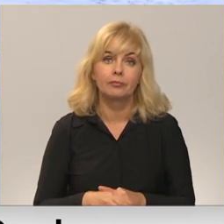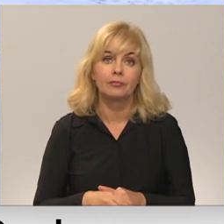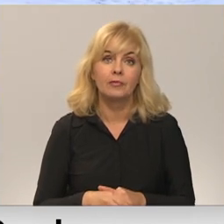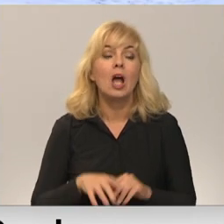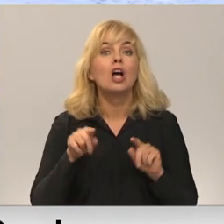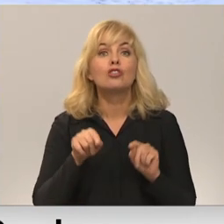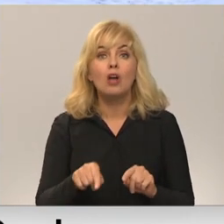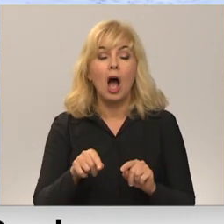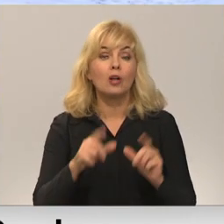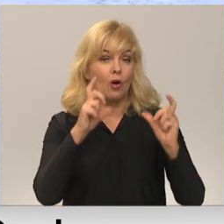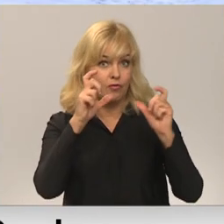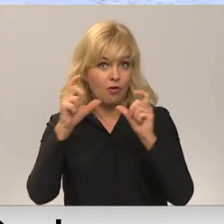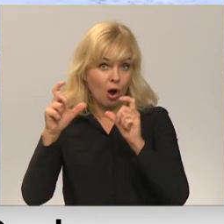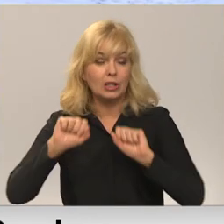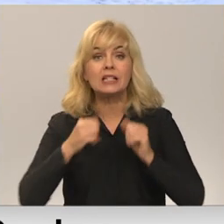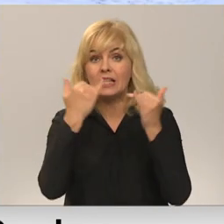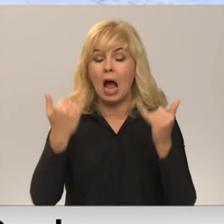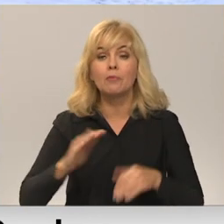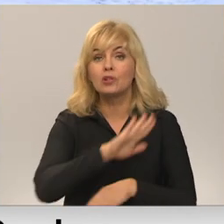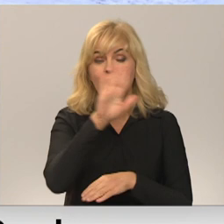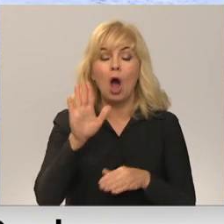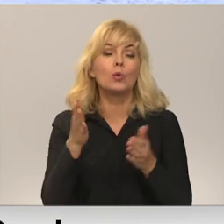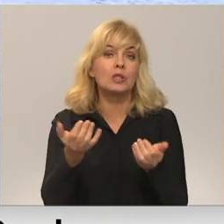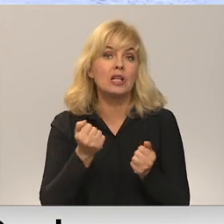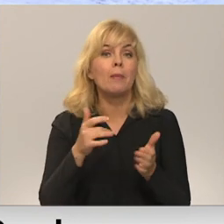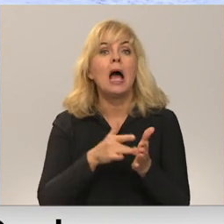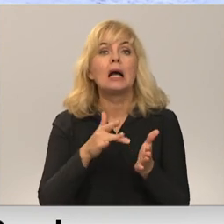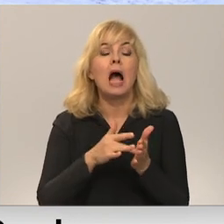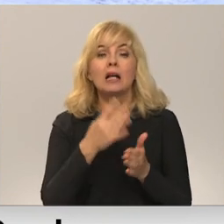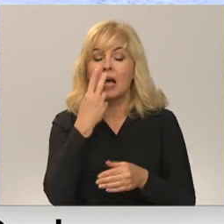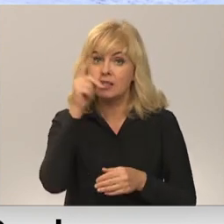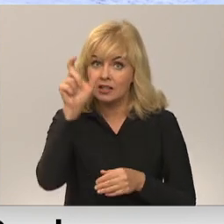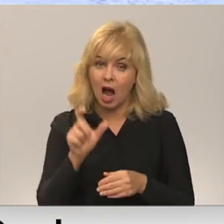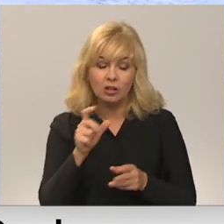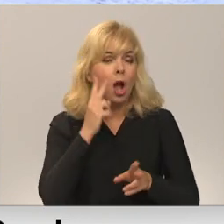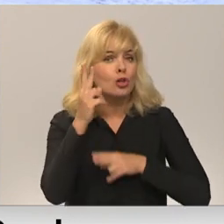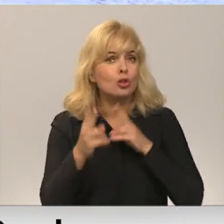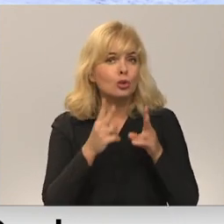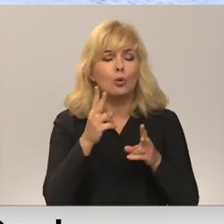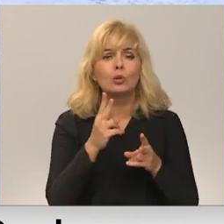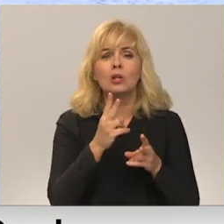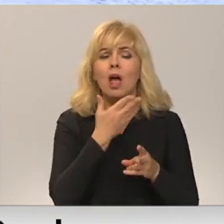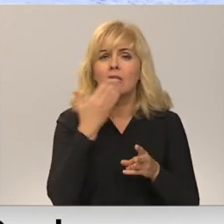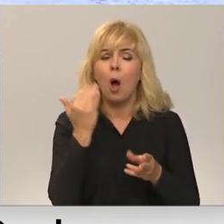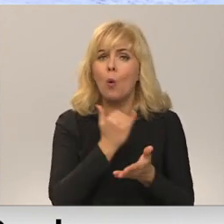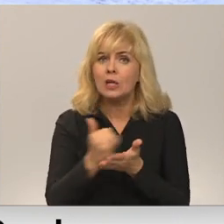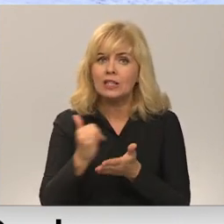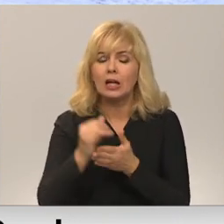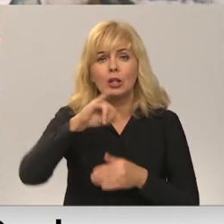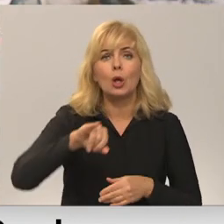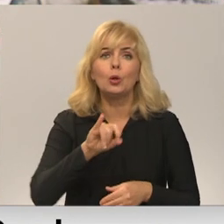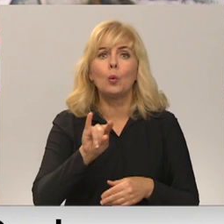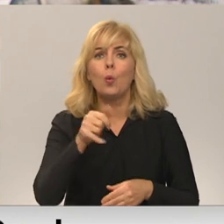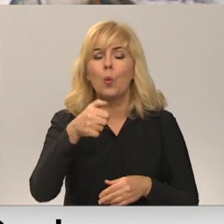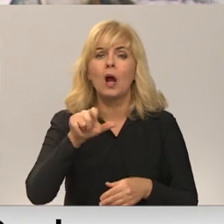Šādu foto Ziemassvētku dienā saņēmām no kāda skatītāja, kurš sūdzas par netīrītu sniegu juglā Rīgā.